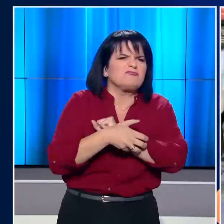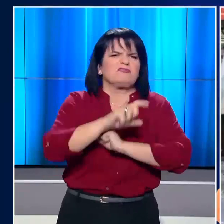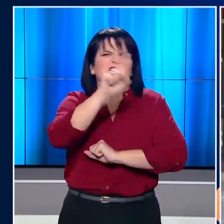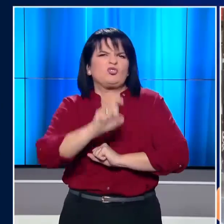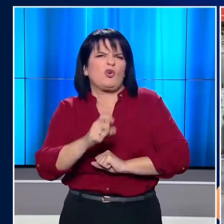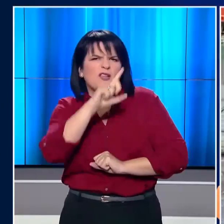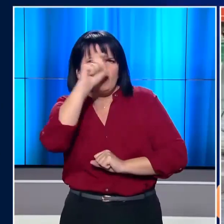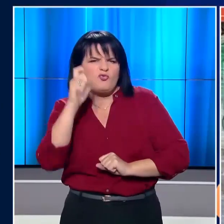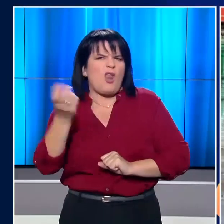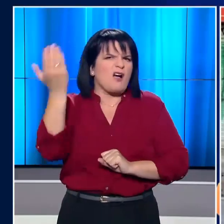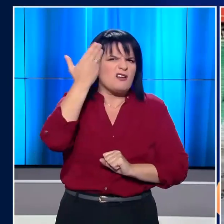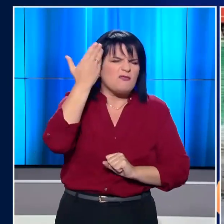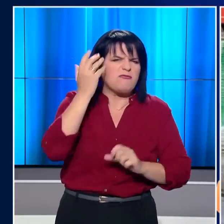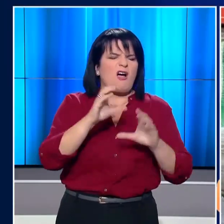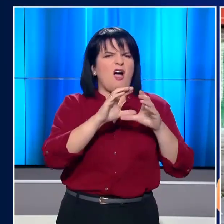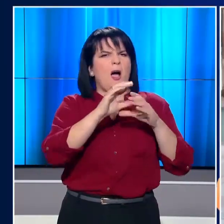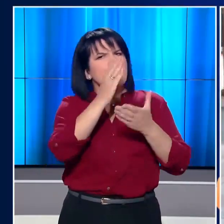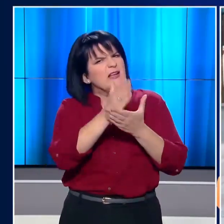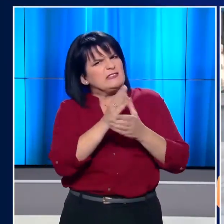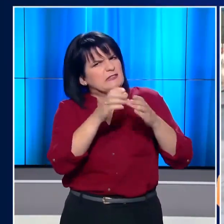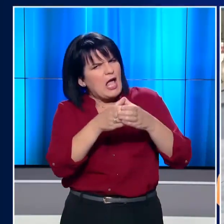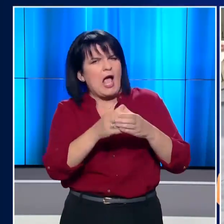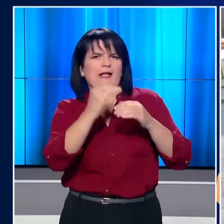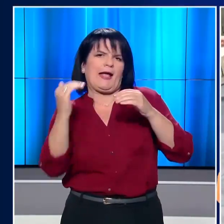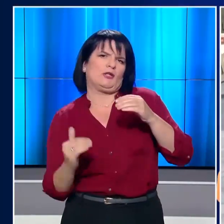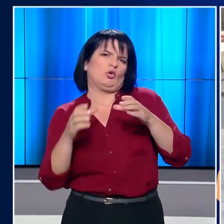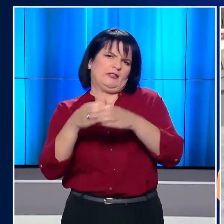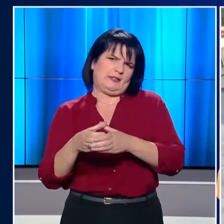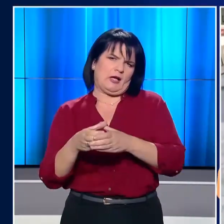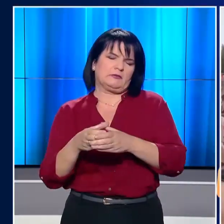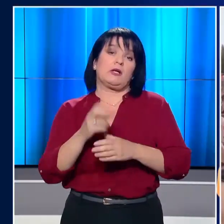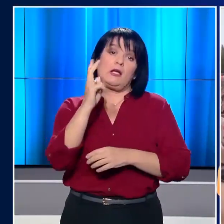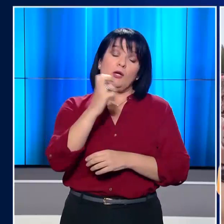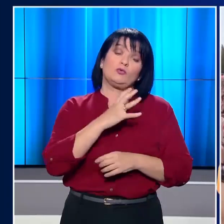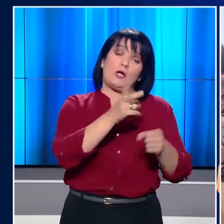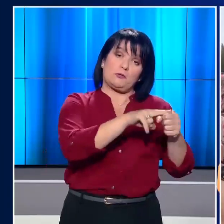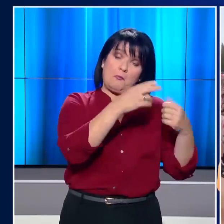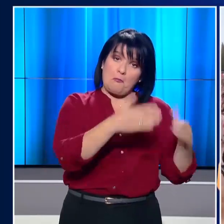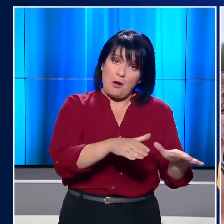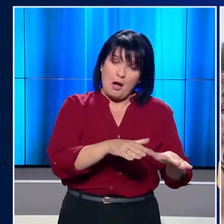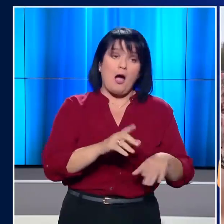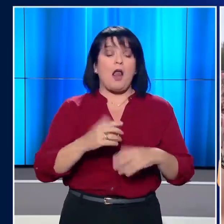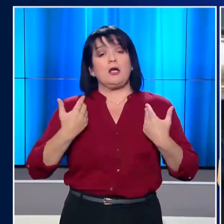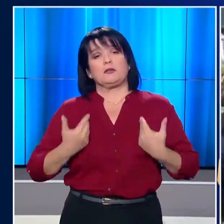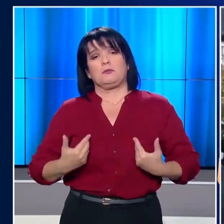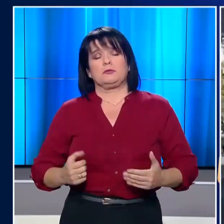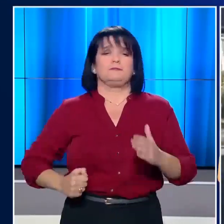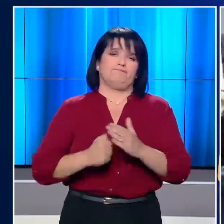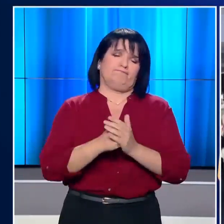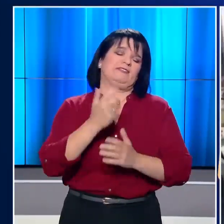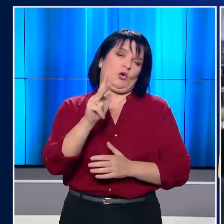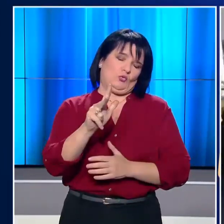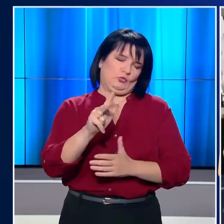διαβίωσης και στην ακρίβεια που πλήττει κύριο στις μεσαίες και κατώτερες τάξεις. Τουλάχιστον 20 είναι κρίμες στιγμής, ενώ ο αριθμός των τραυματιών αγγύει στους 300.